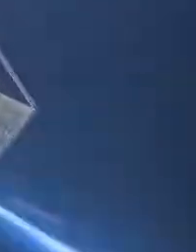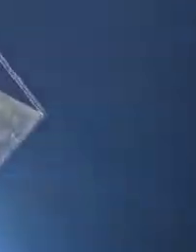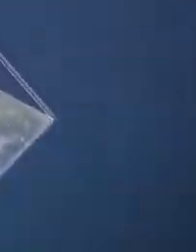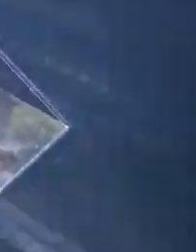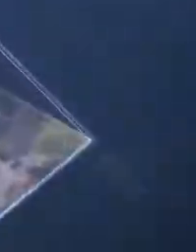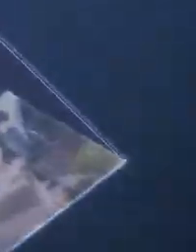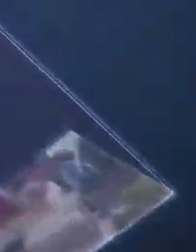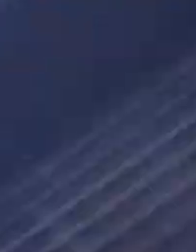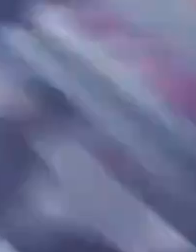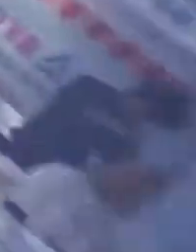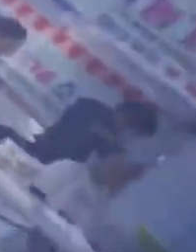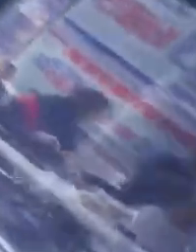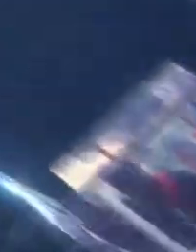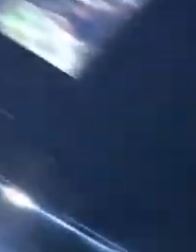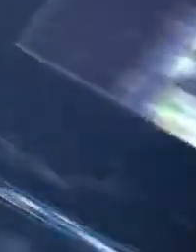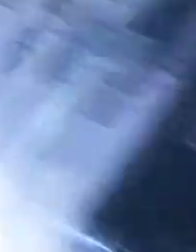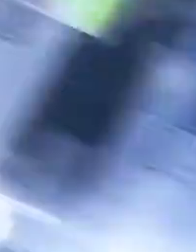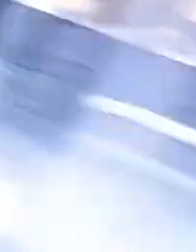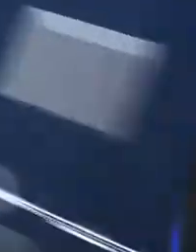지금까지